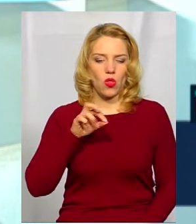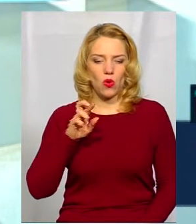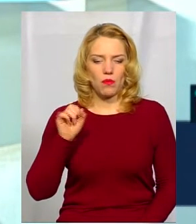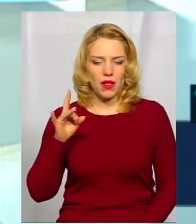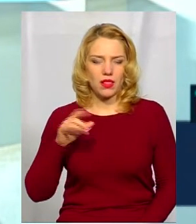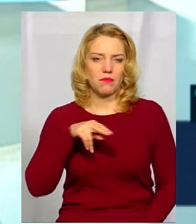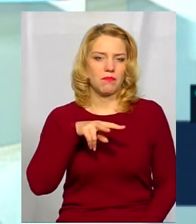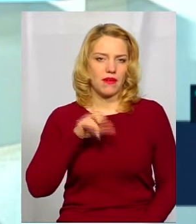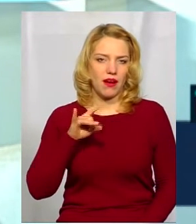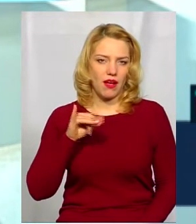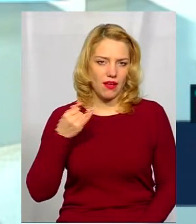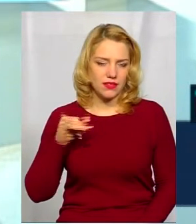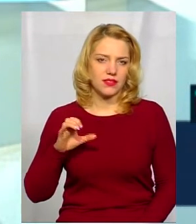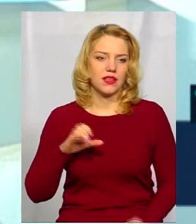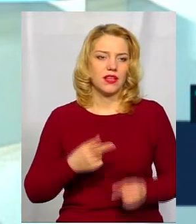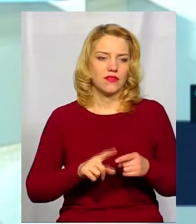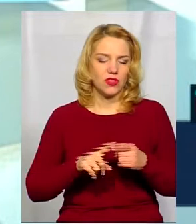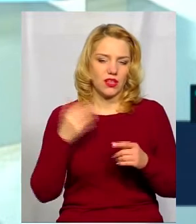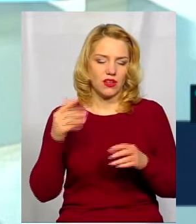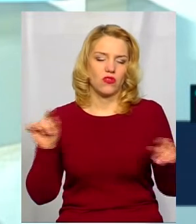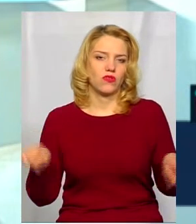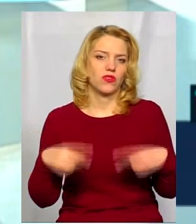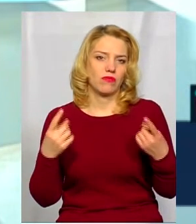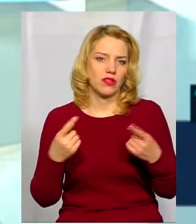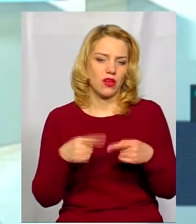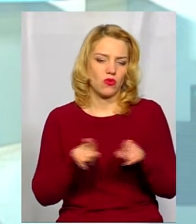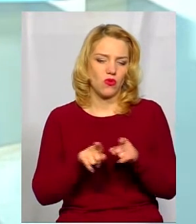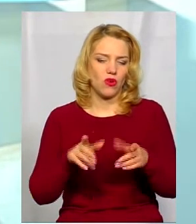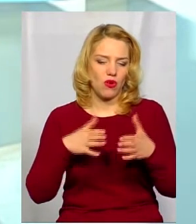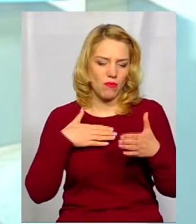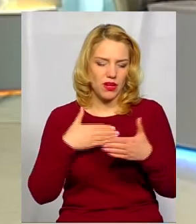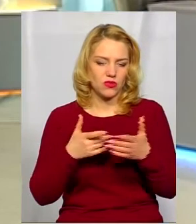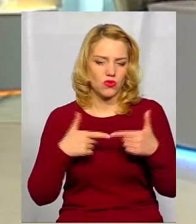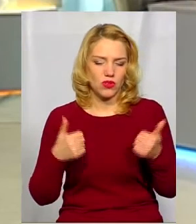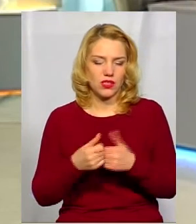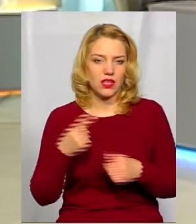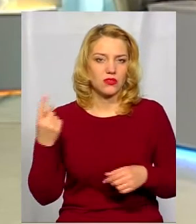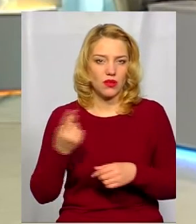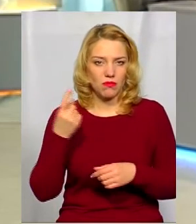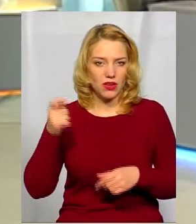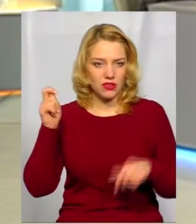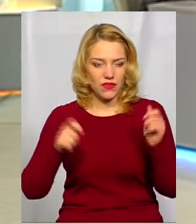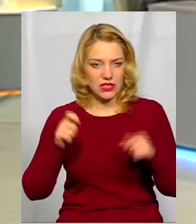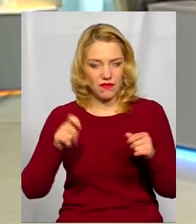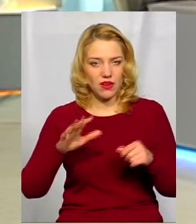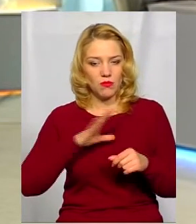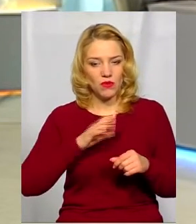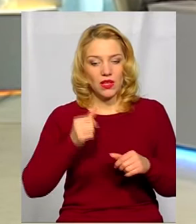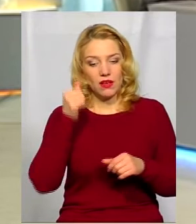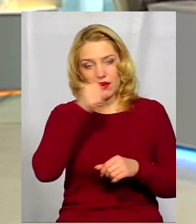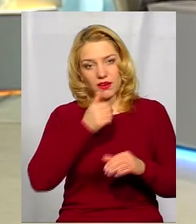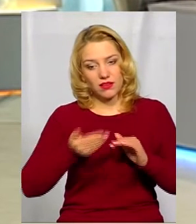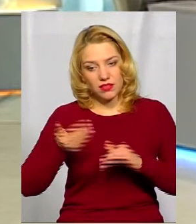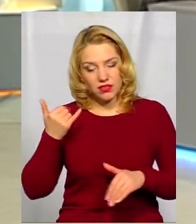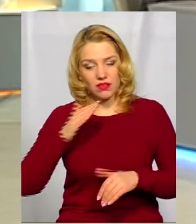перший фестиваль, вони створили таку громадську організацію «Нові». І перший фестиваль пройшов минулого року, саме рік тому назад у